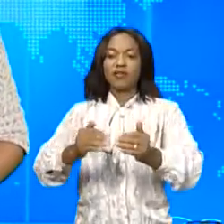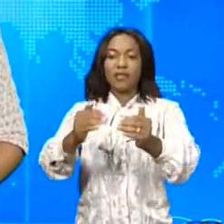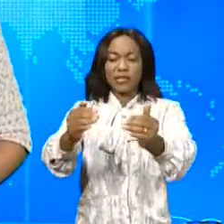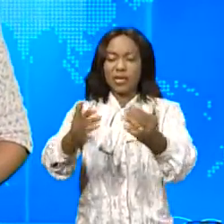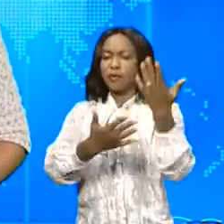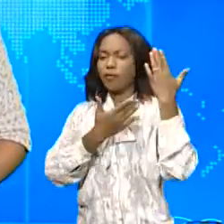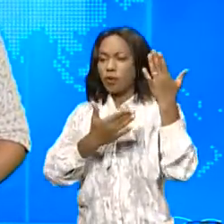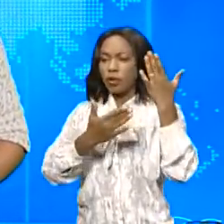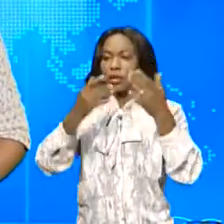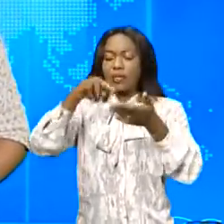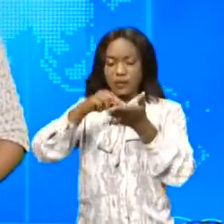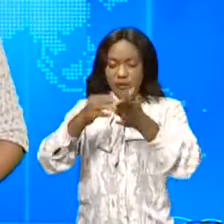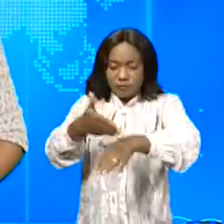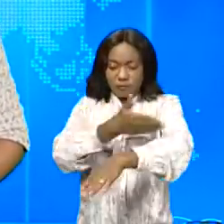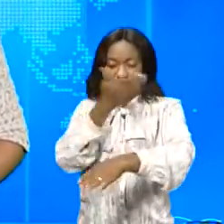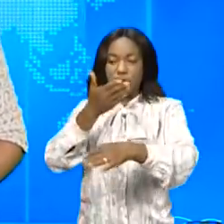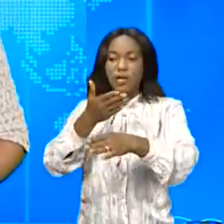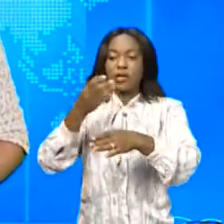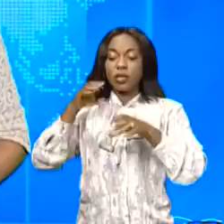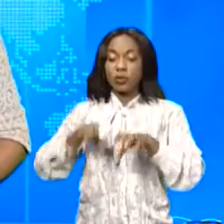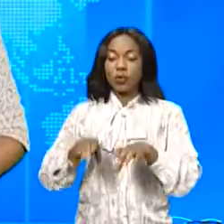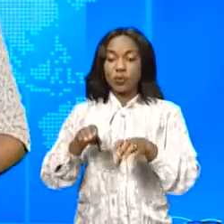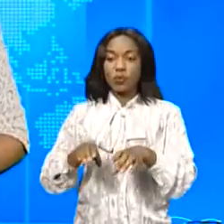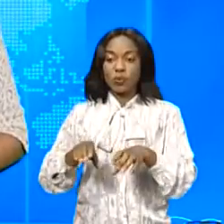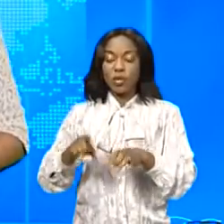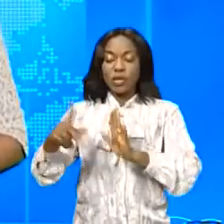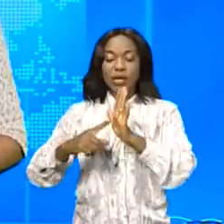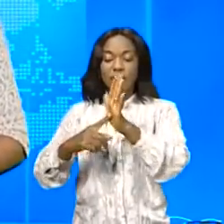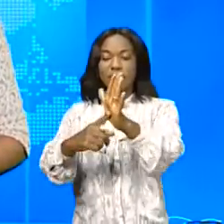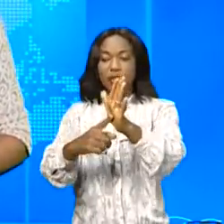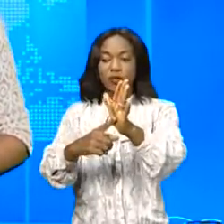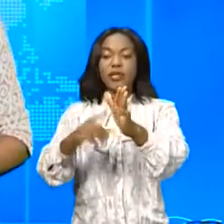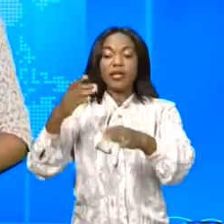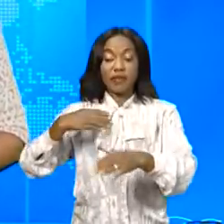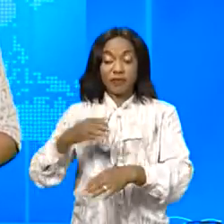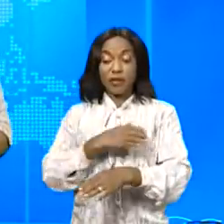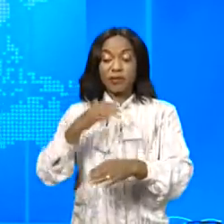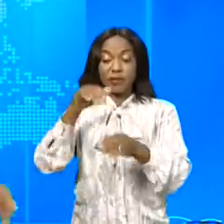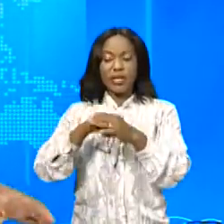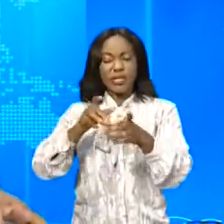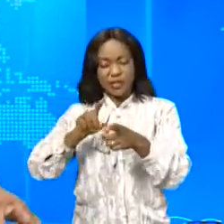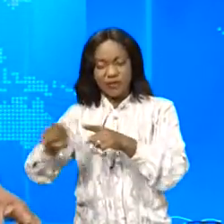la progression de la RDC dans la représentativité des femmes dans nos différentes institutions.